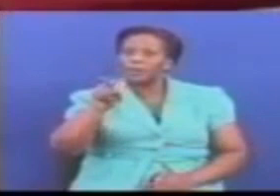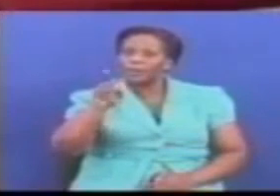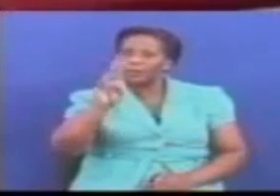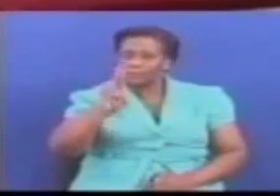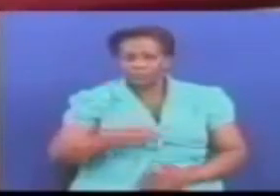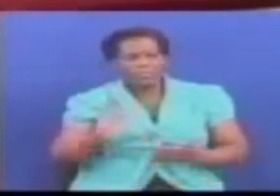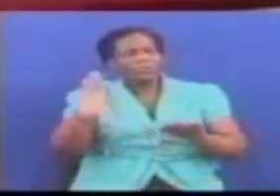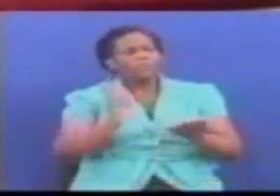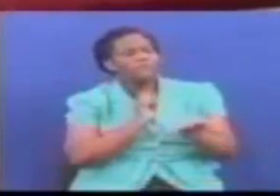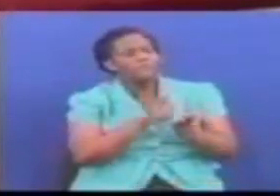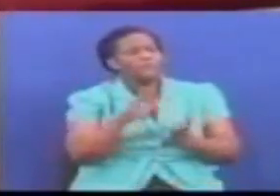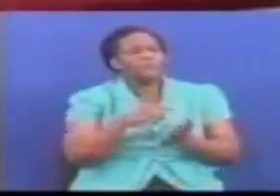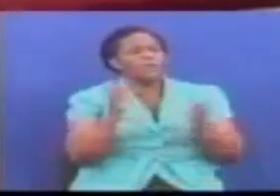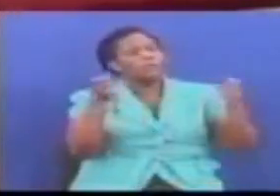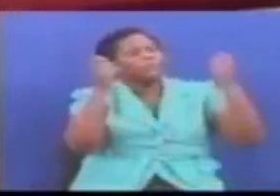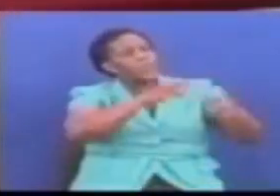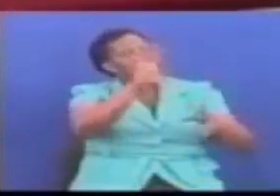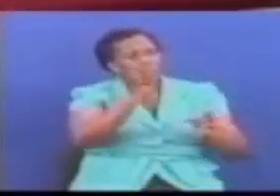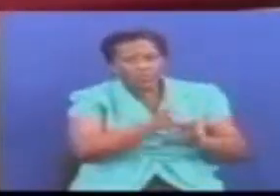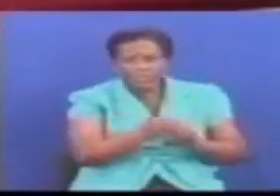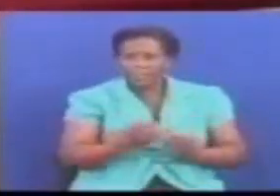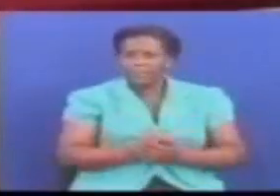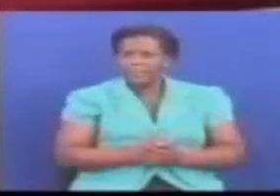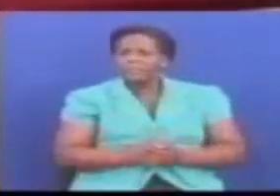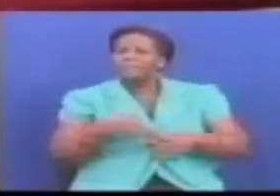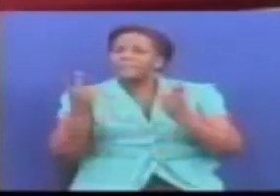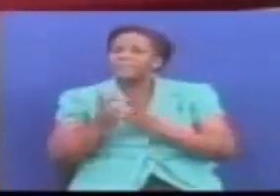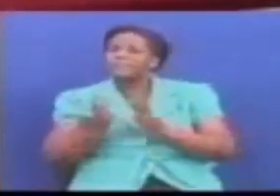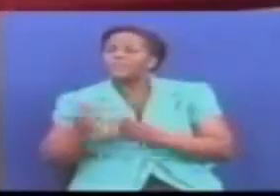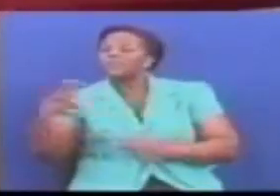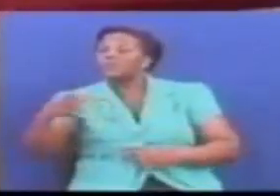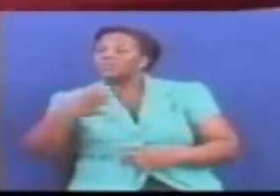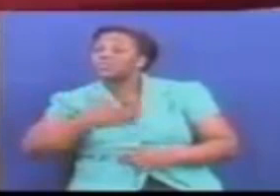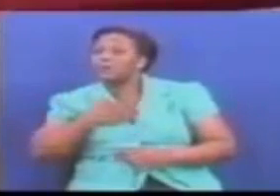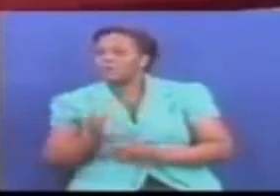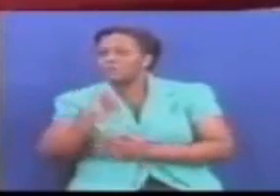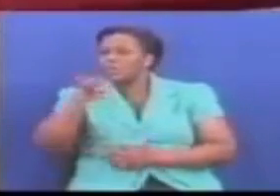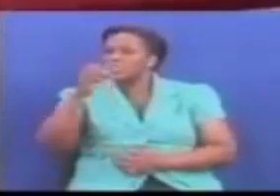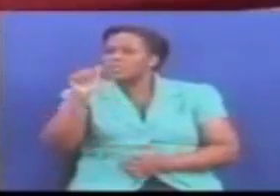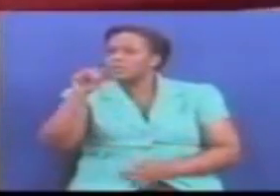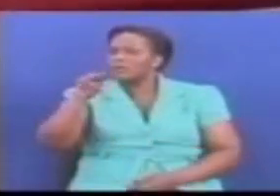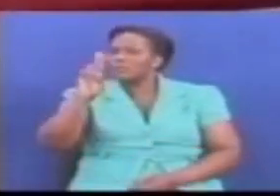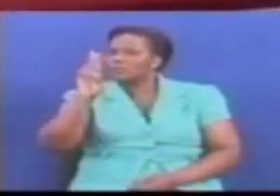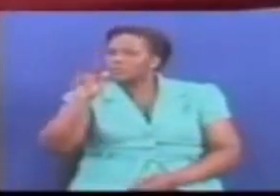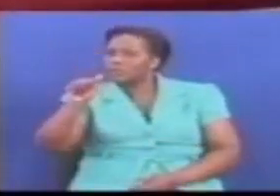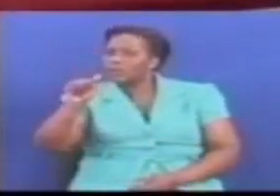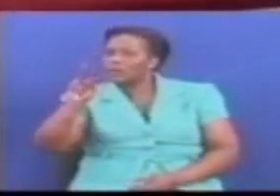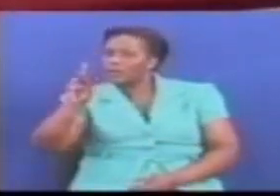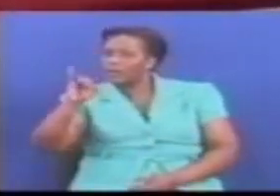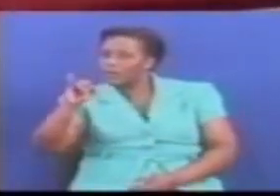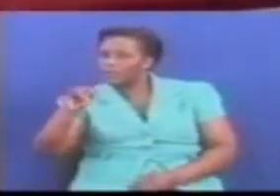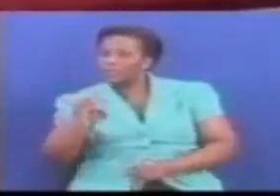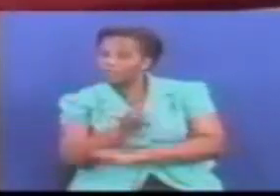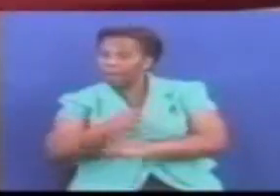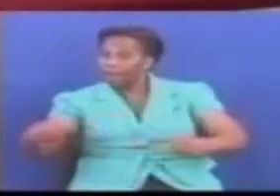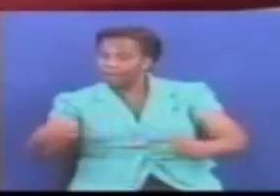Kwa kisha kwamba vya nzo vya maji vya imarika Na hata hivyo mwishimua waziri wangu Jeluali makamba Ule muto Wapare